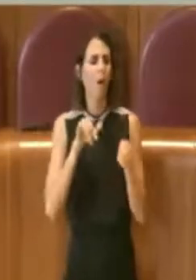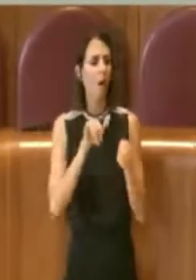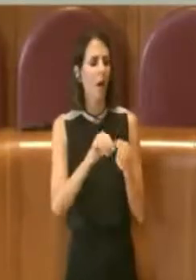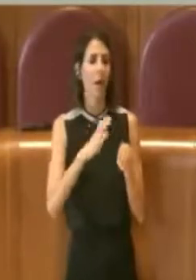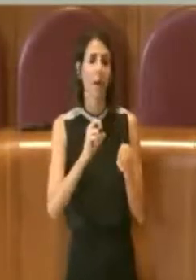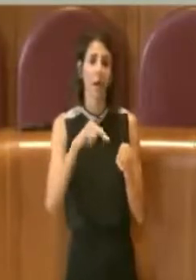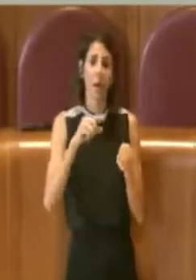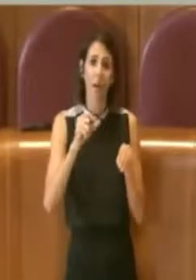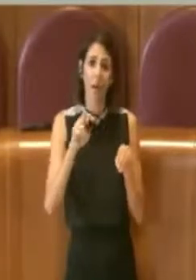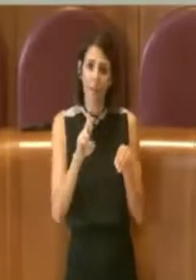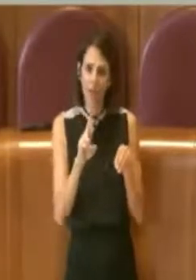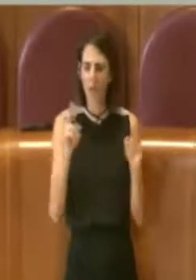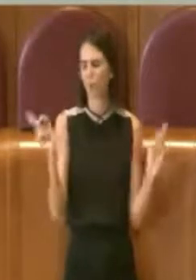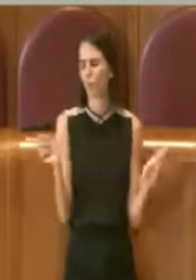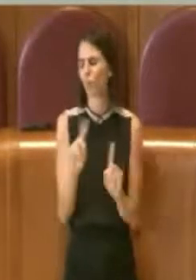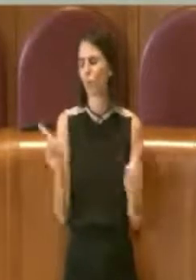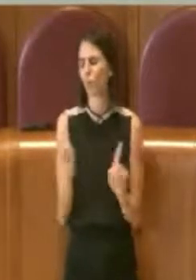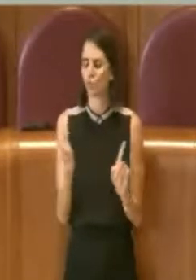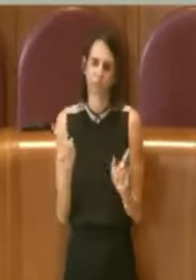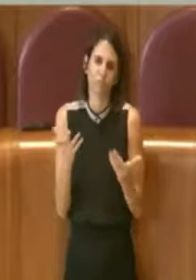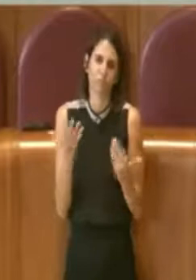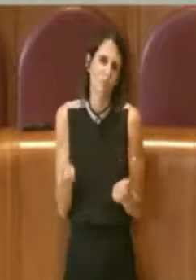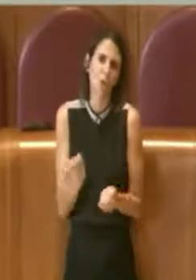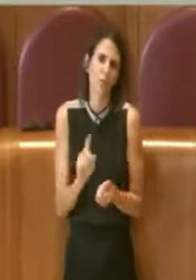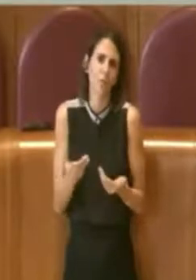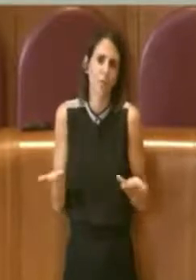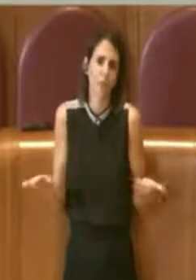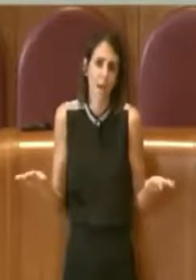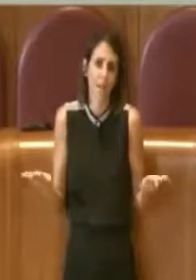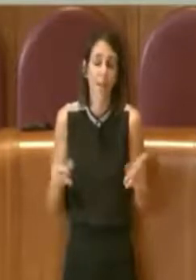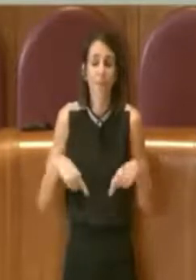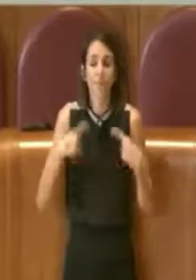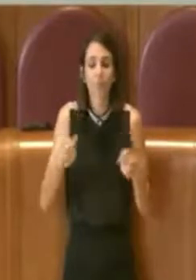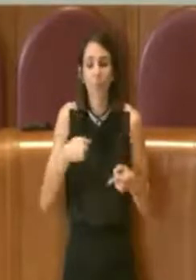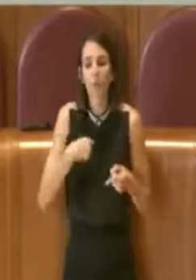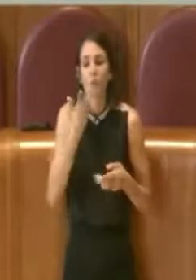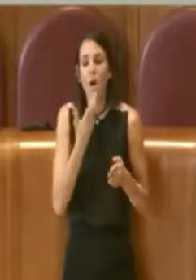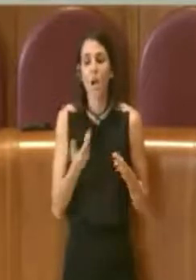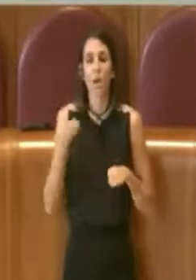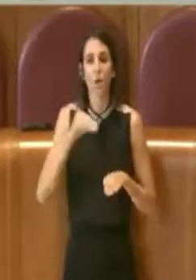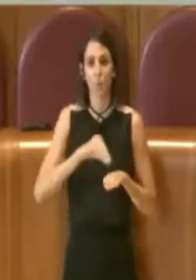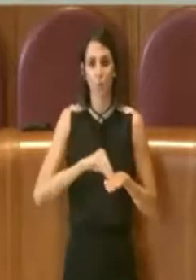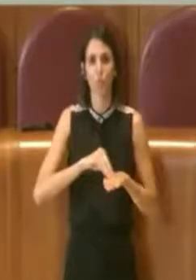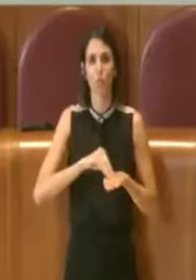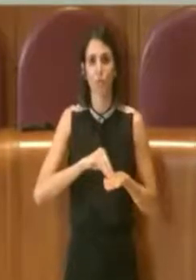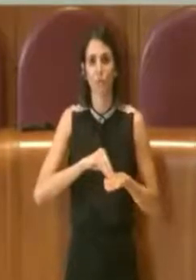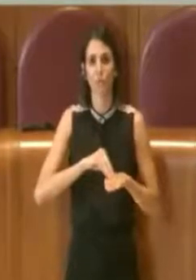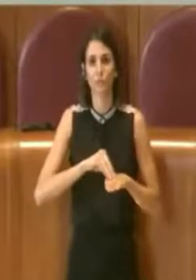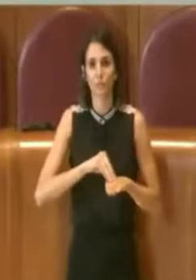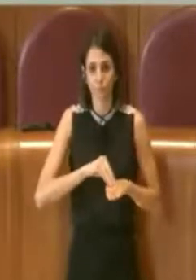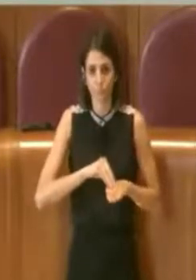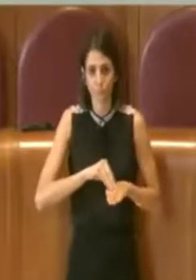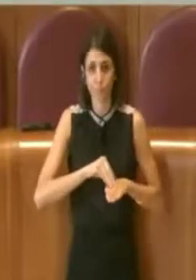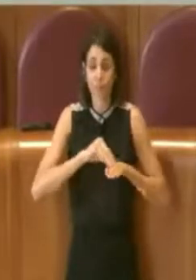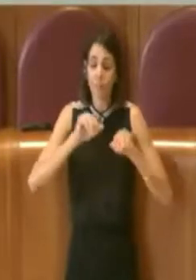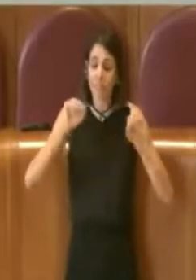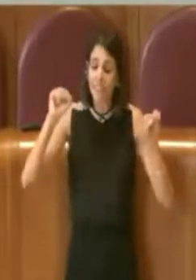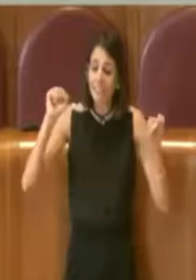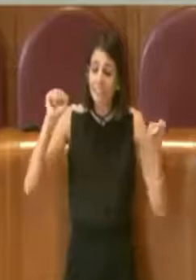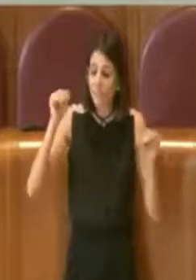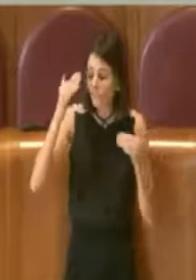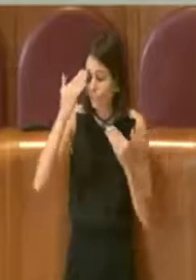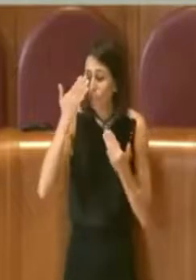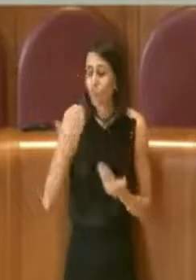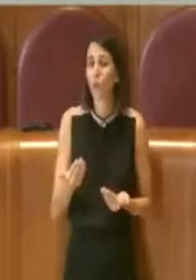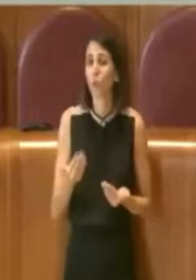inoltre mi preme dire che purtroppo forse